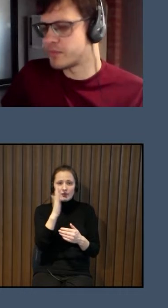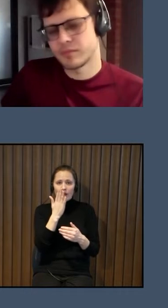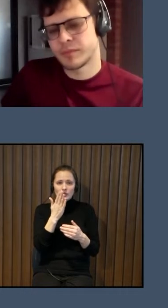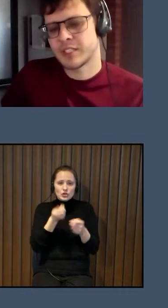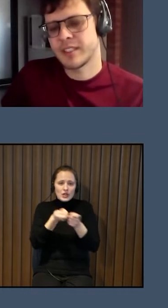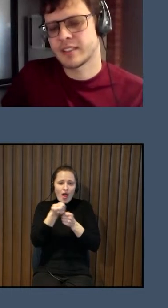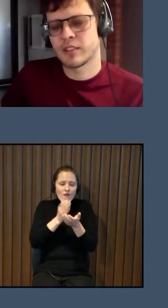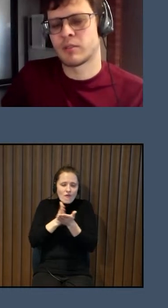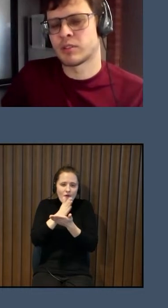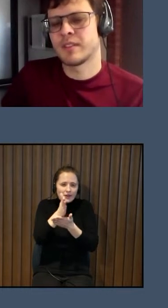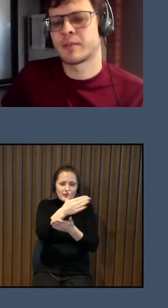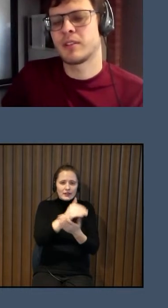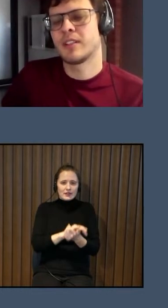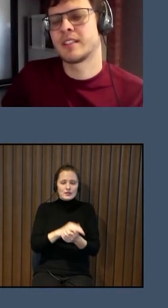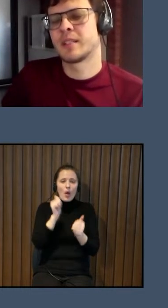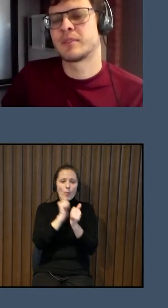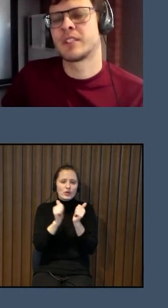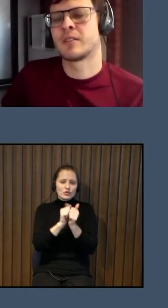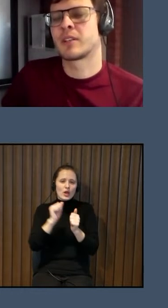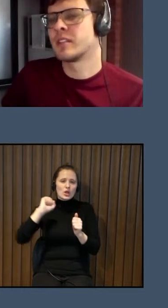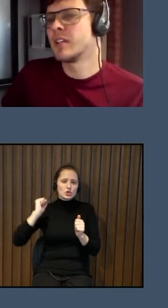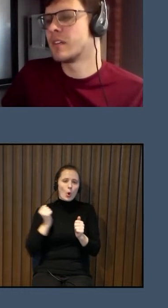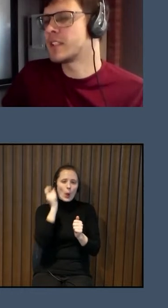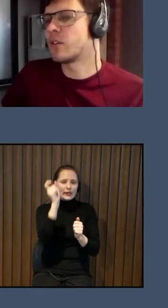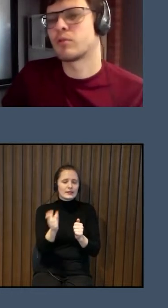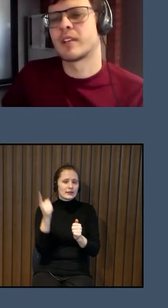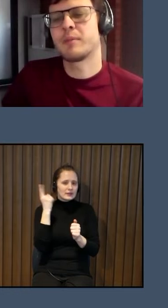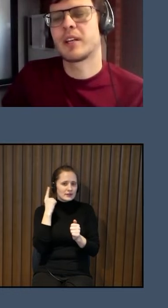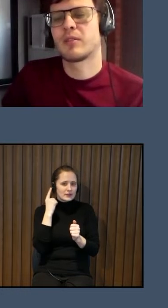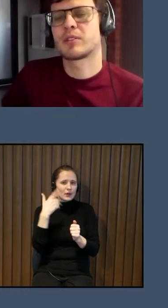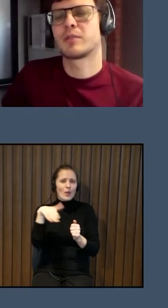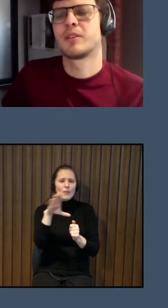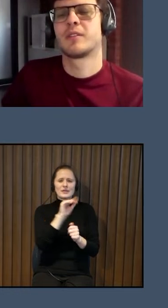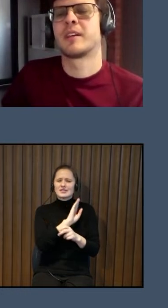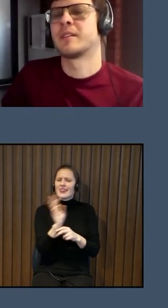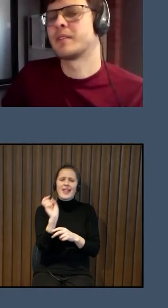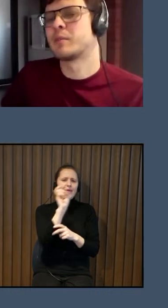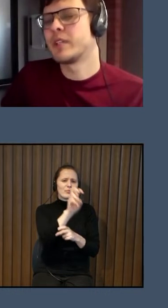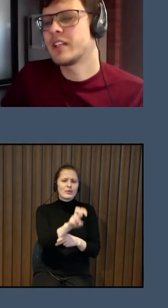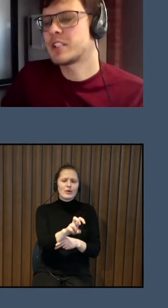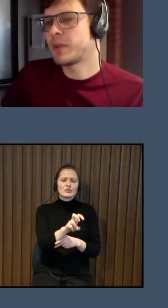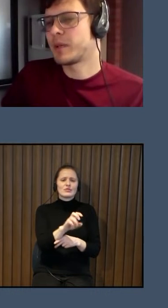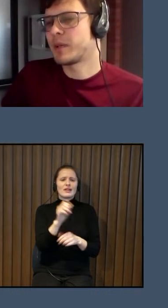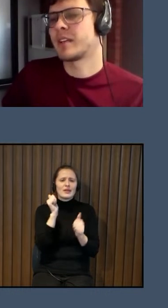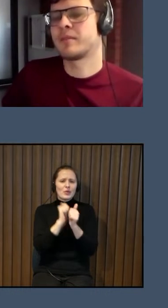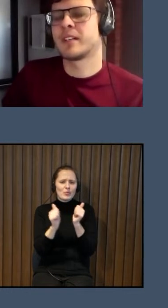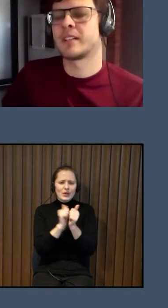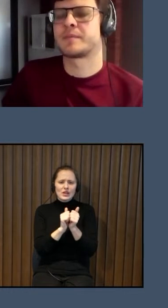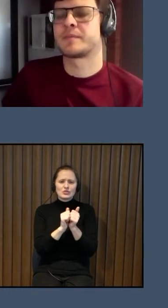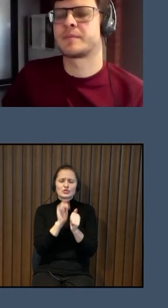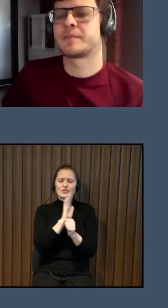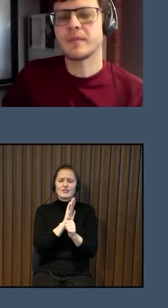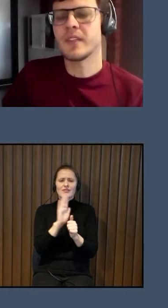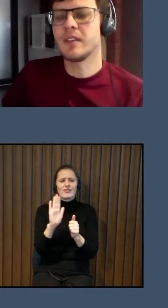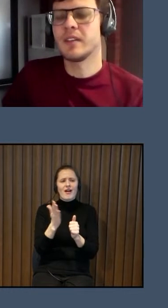Un bieži vienas ar saviem kolēģiem dzirdu, ka mēs kaut kur nebraucu, vai tik bieži, piemēram,